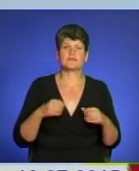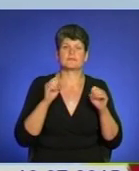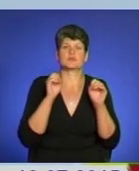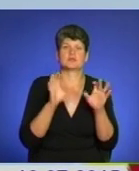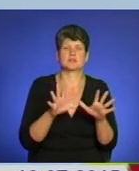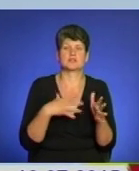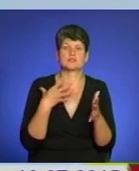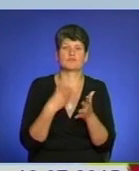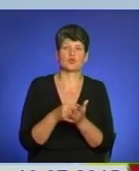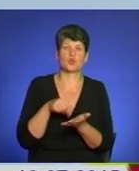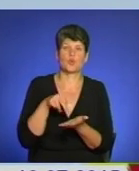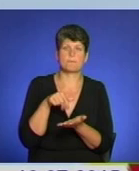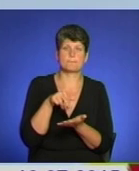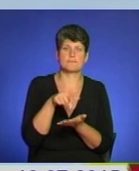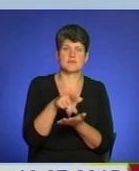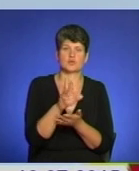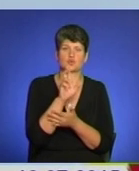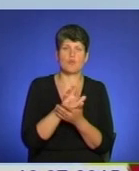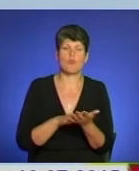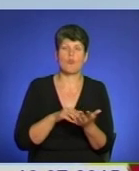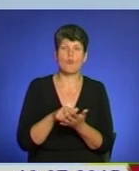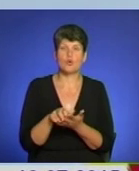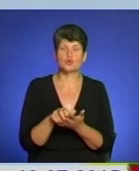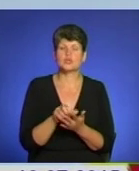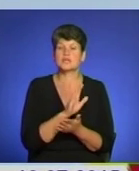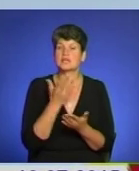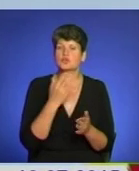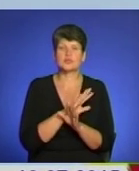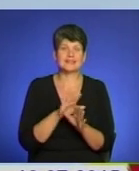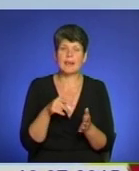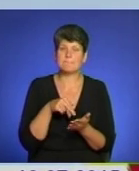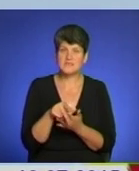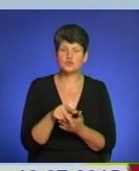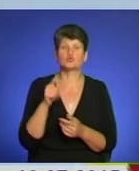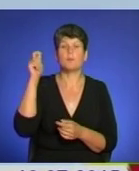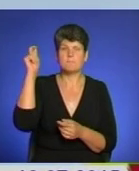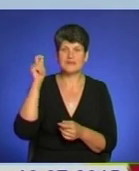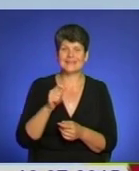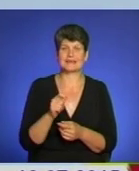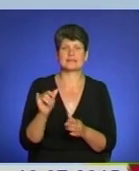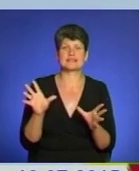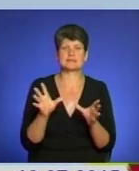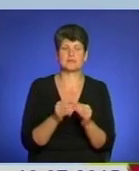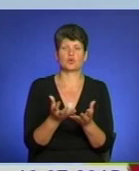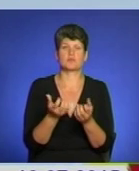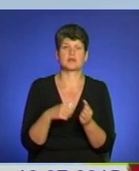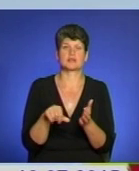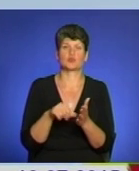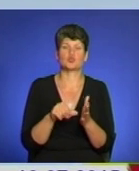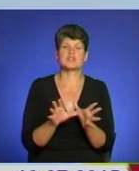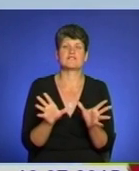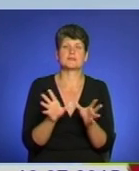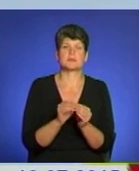свою пішу, прошу. Якщо не пішу, то приїхати і там спільно взяти участь у